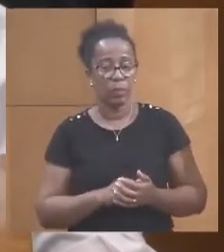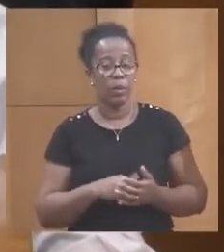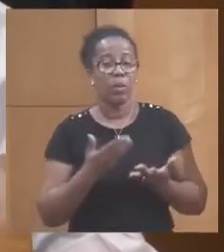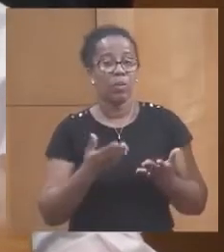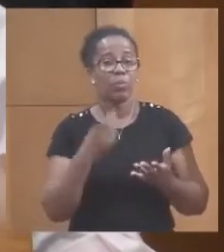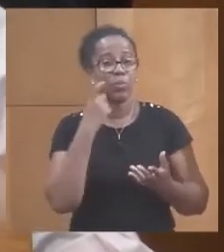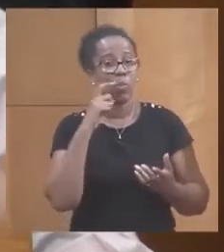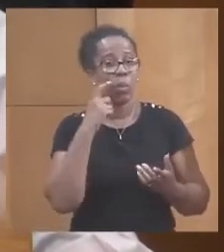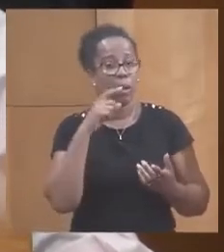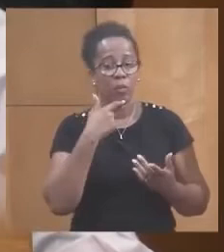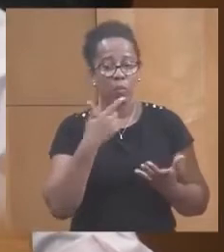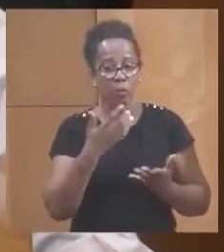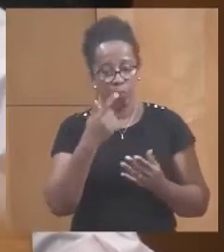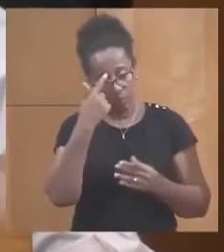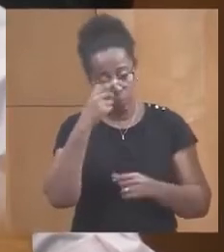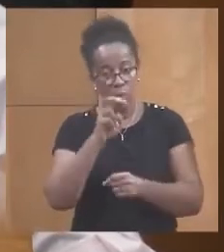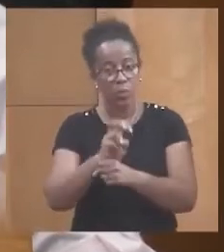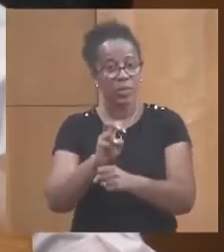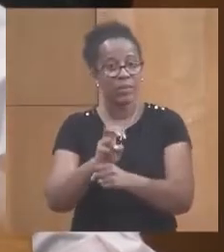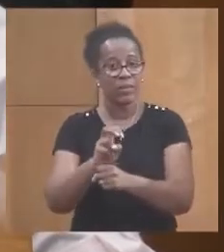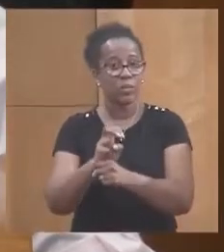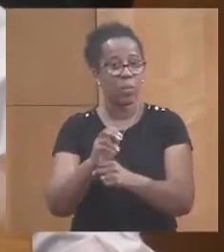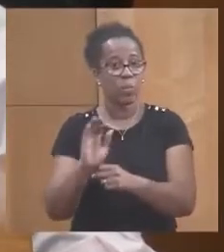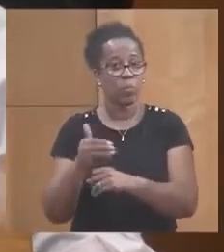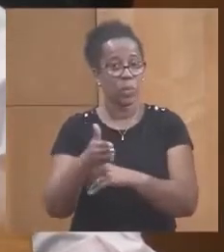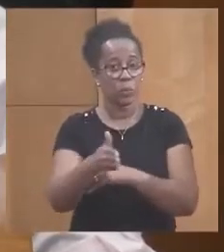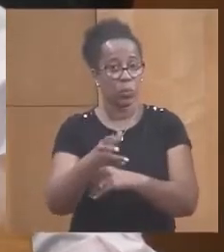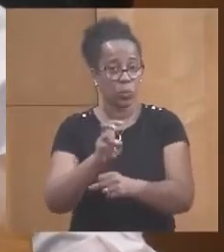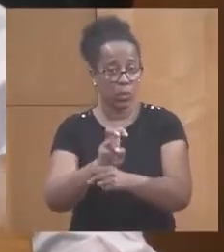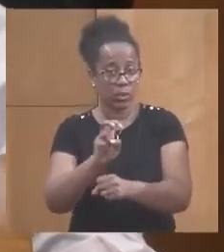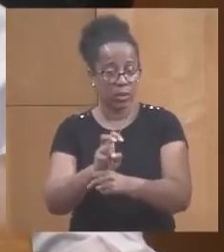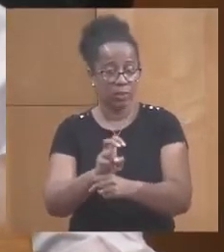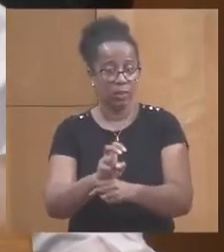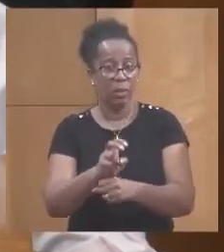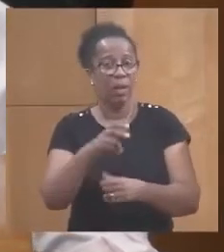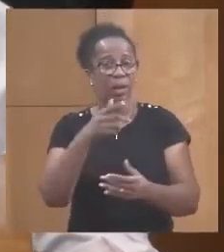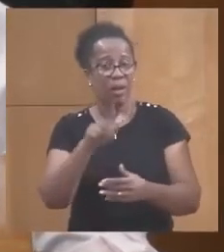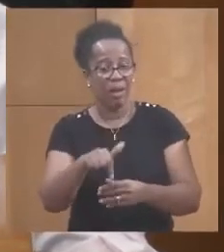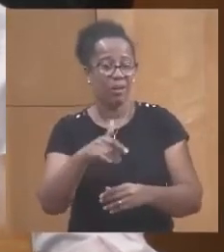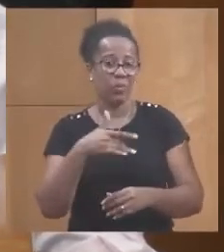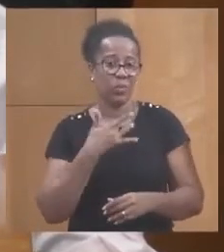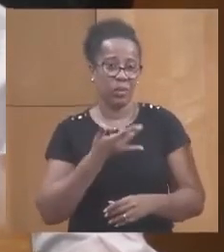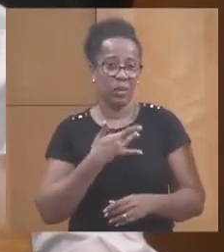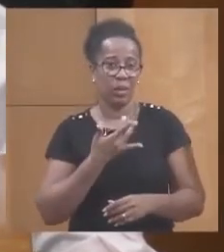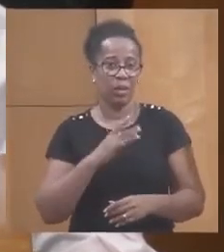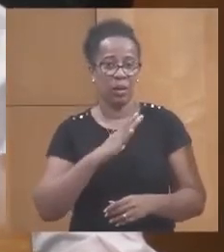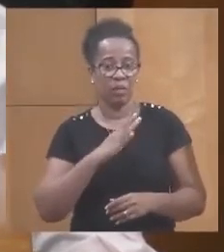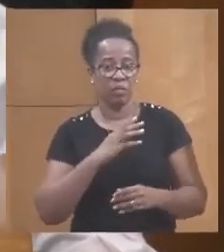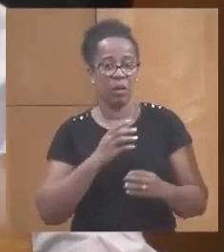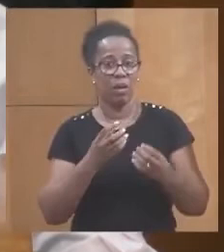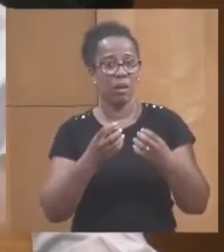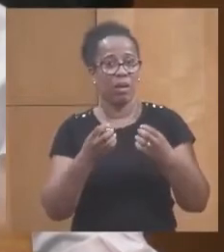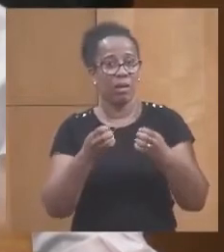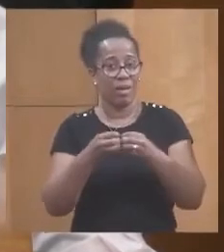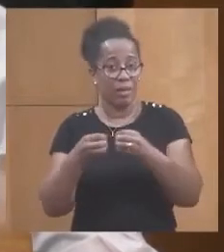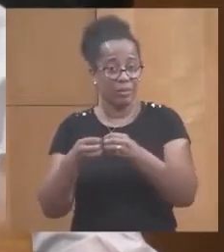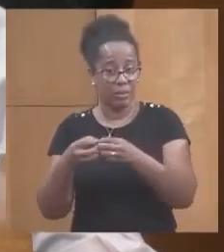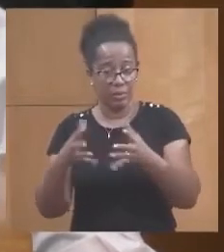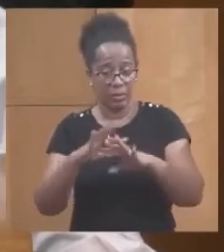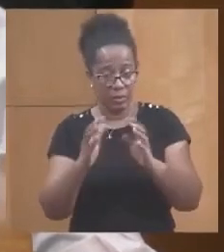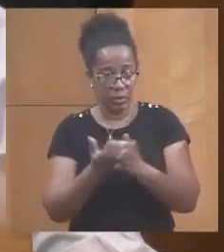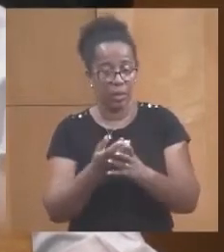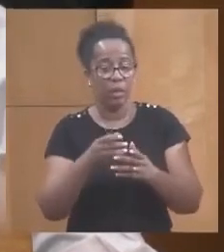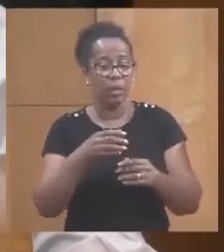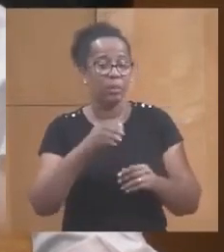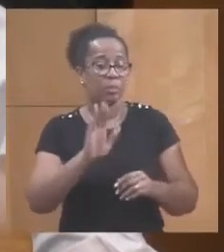que pour la conservation du poisson, il faut, il est nécessaire d'avoir de la glace, surtout par autant